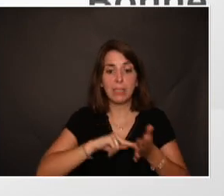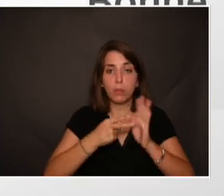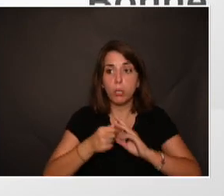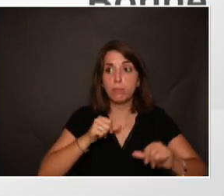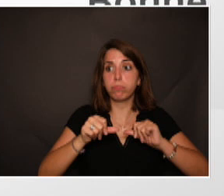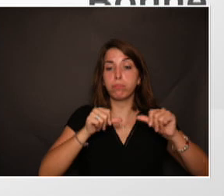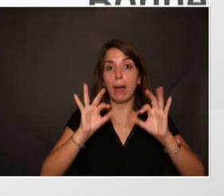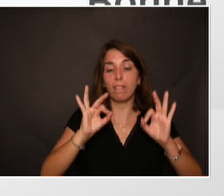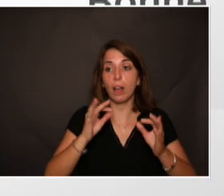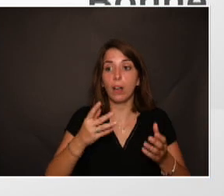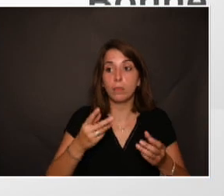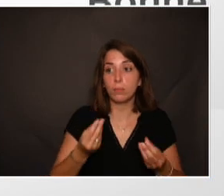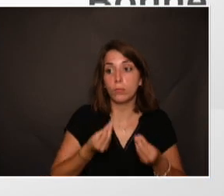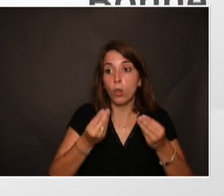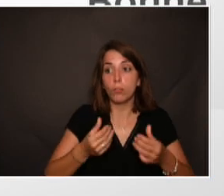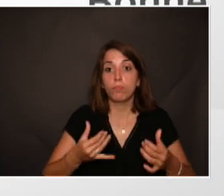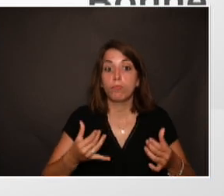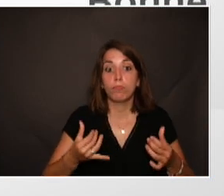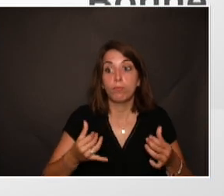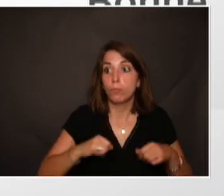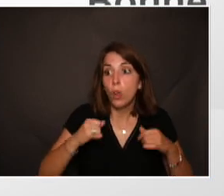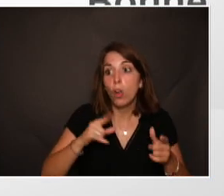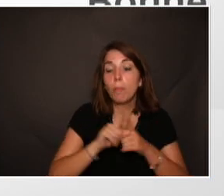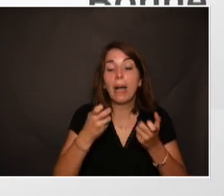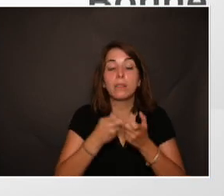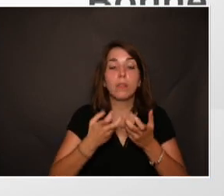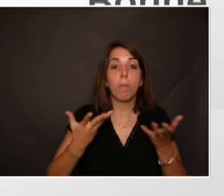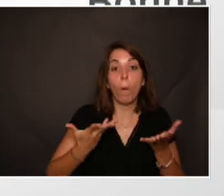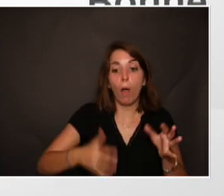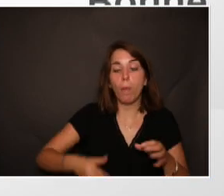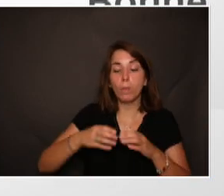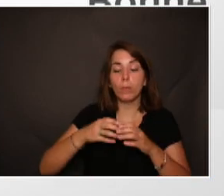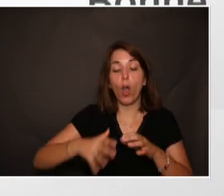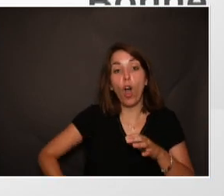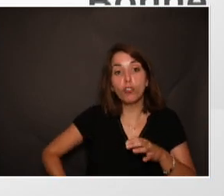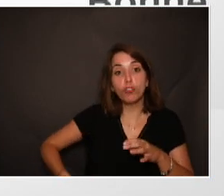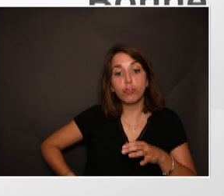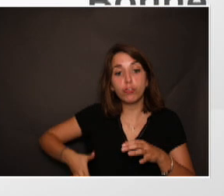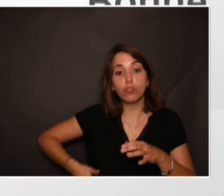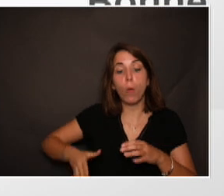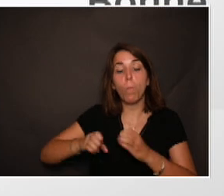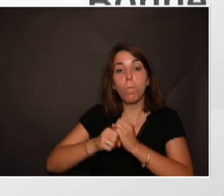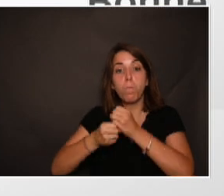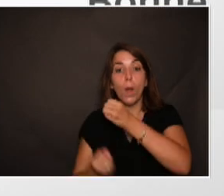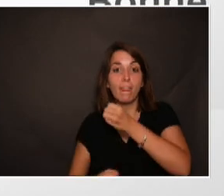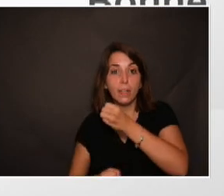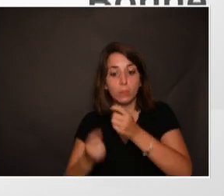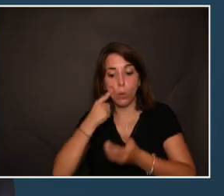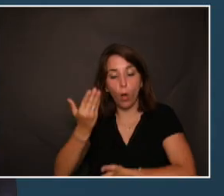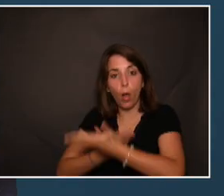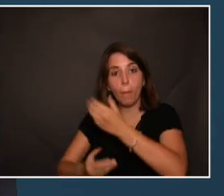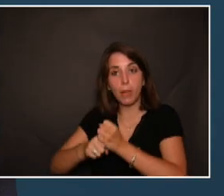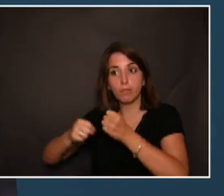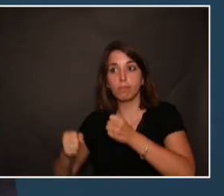'anti-aging. Toutes les prothèses de hanche pour remplacer des hanches abîmées par le vieillissement.